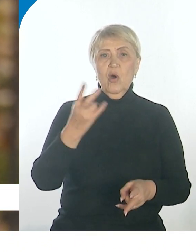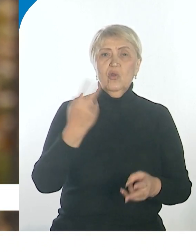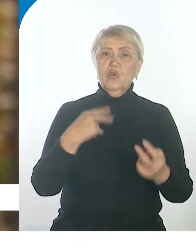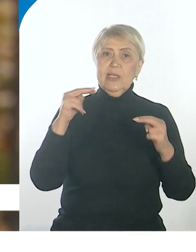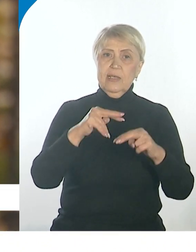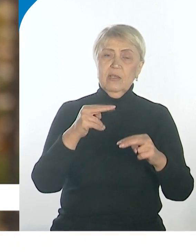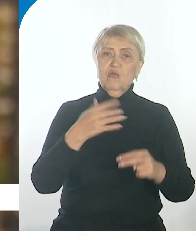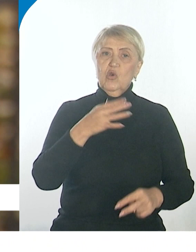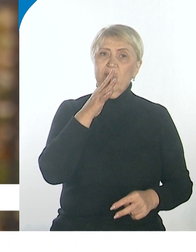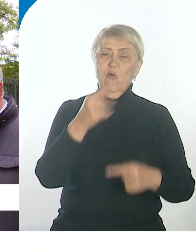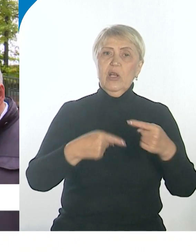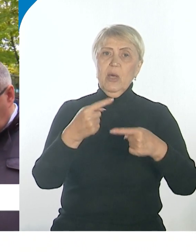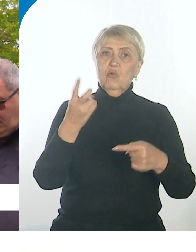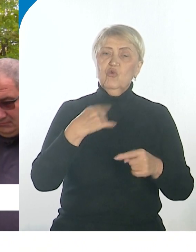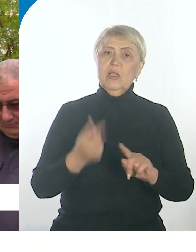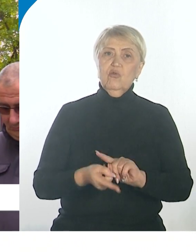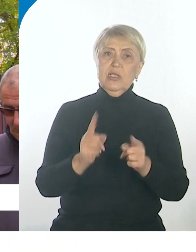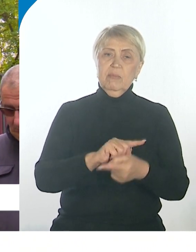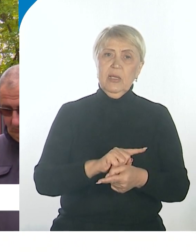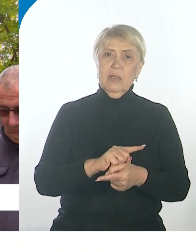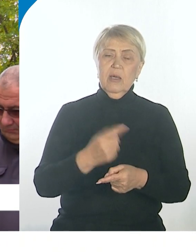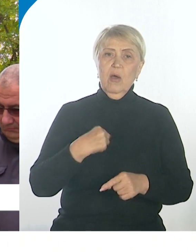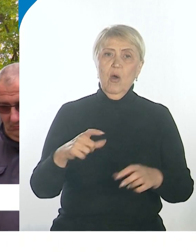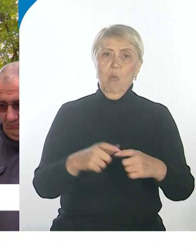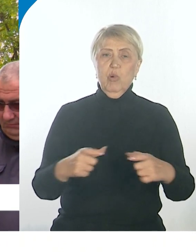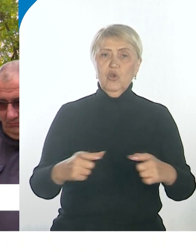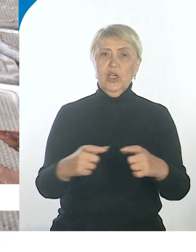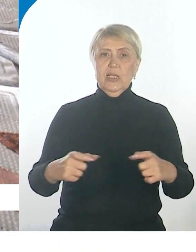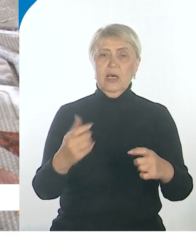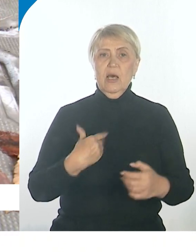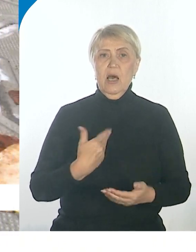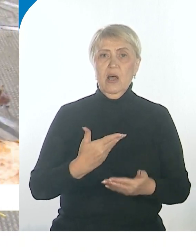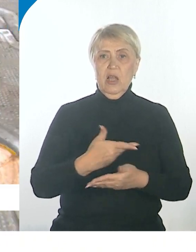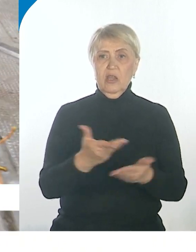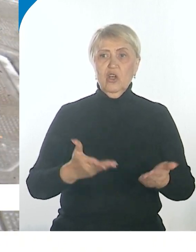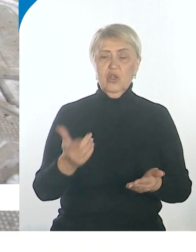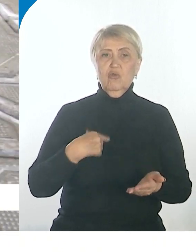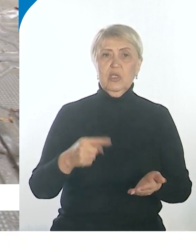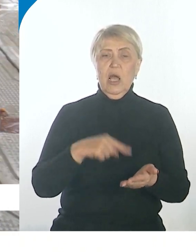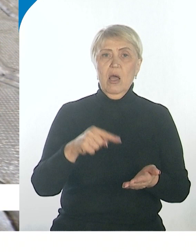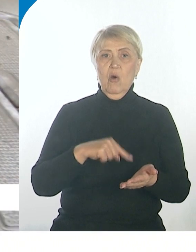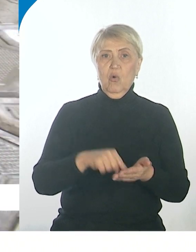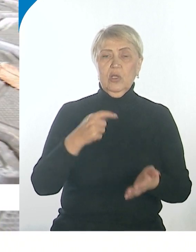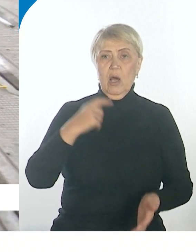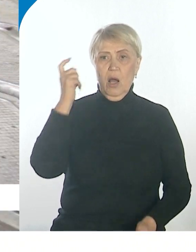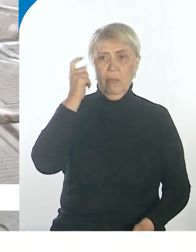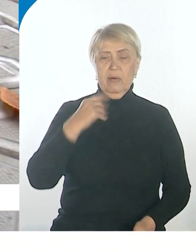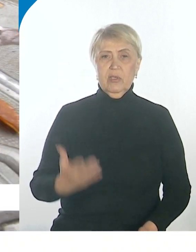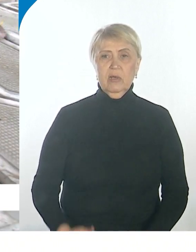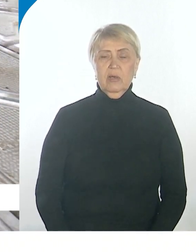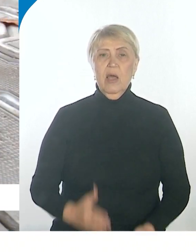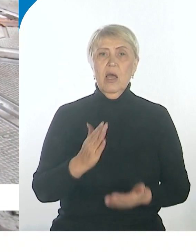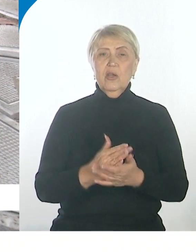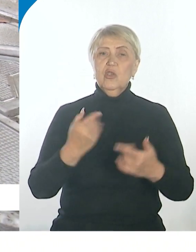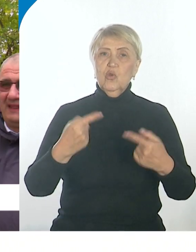вовремя менять, если она приходит, негодность. Брусчатка наша, Хабаровская, делают здесь Хабаровский. Молодцы, качество очень хорошее. Поэтому уже есть другие